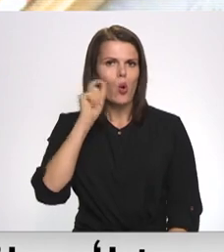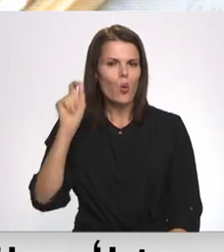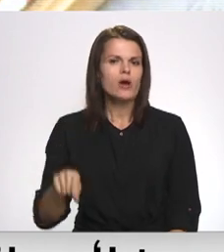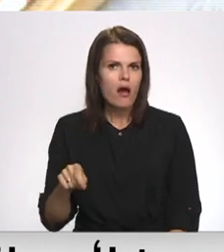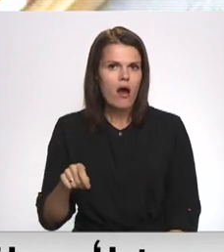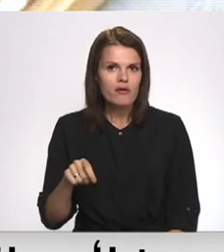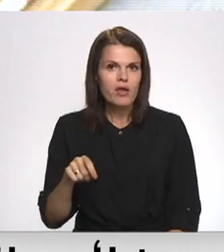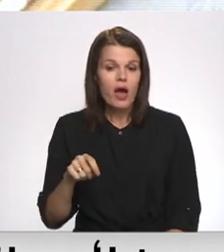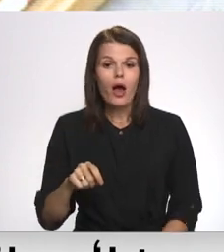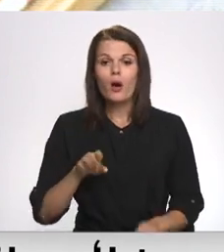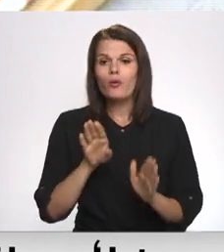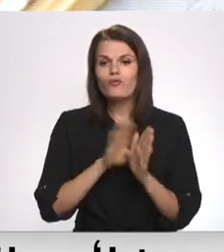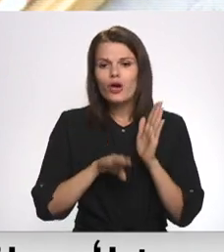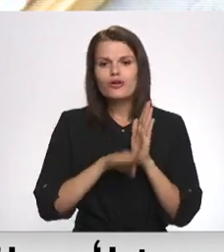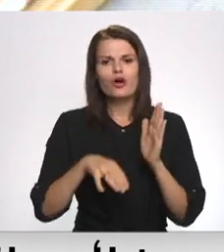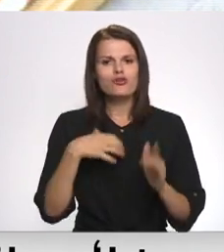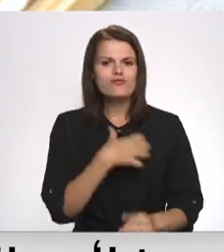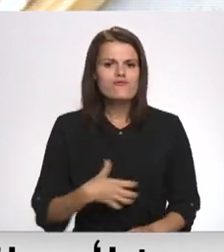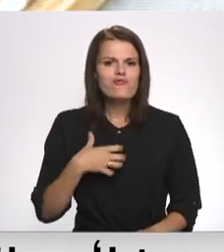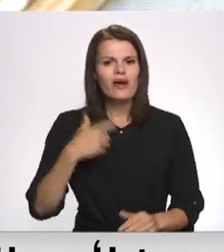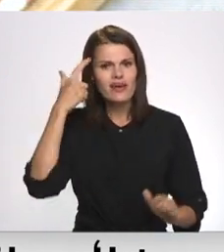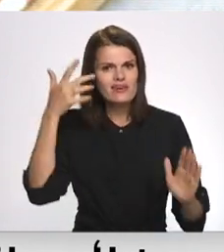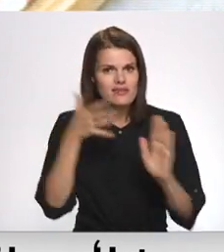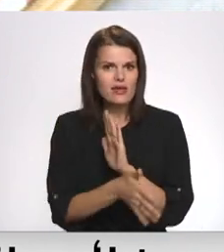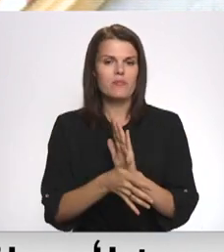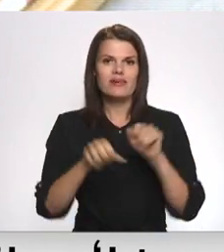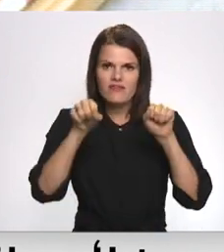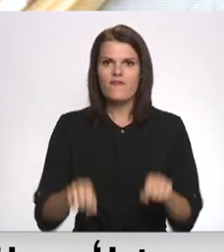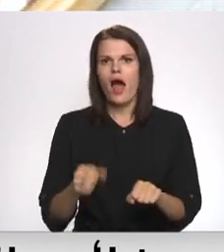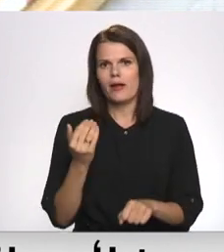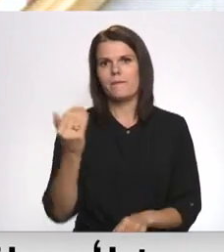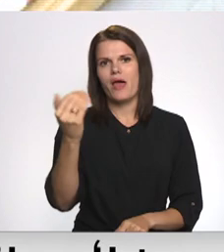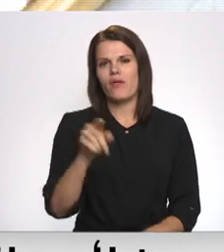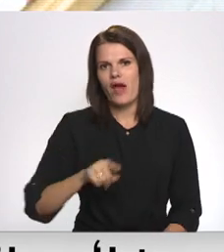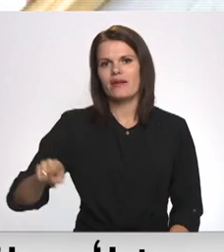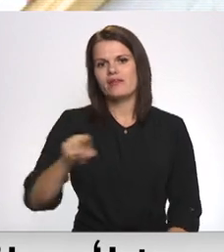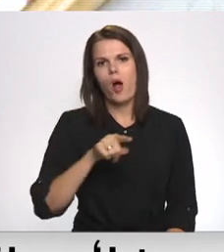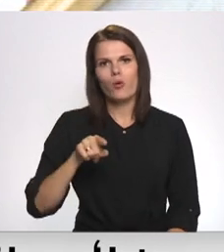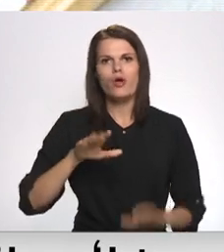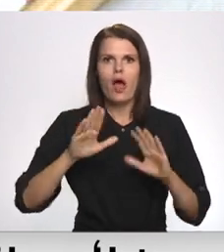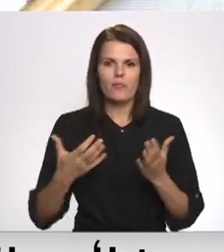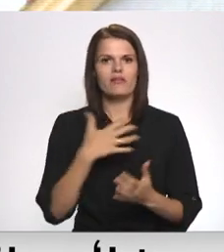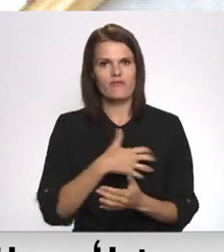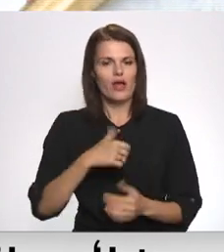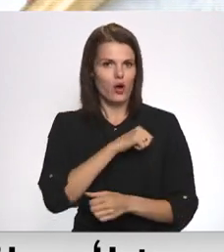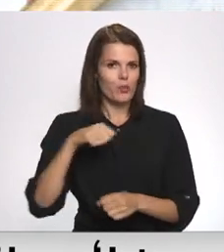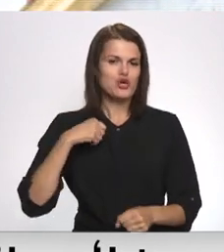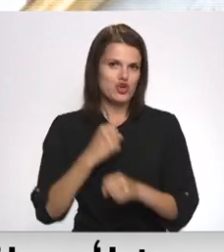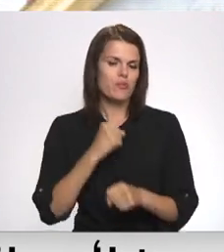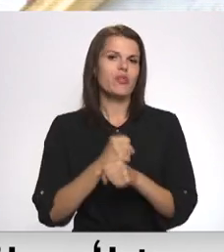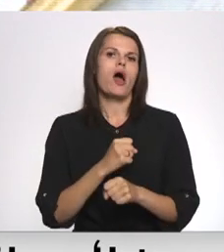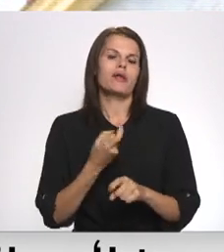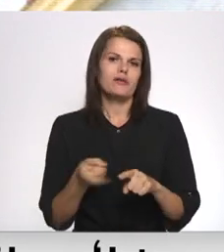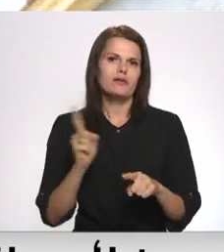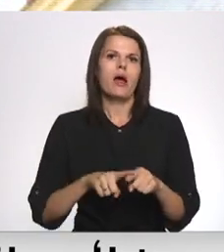vienkārši saprast, ka vāri pieder tautai. Tikai viņi ir jārealizēja. Un tāpēc